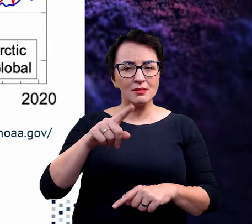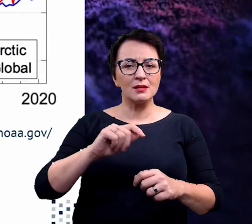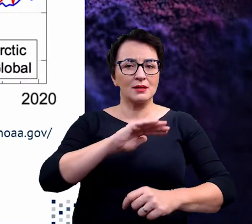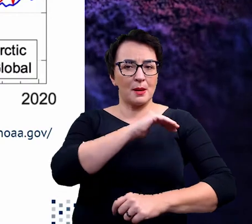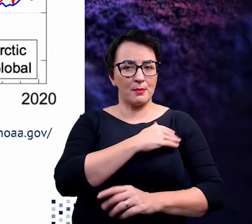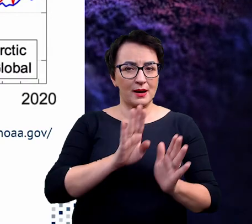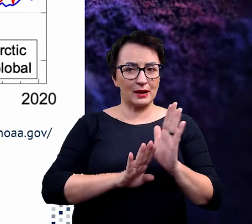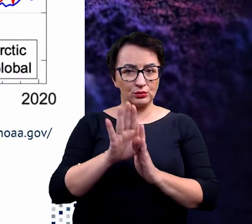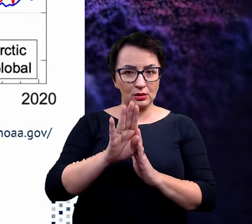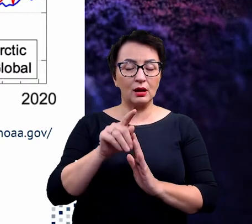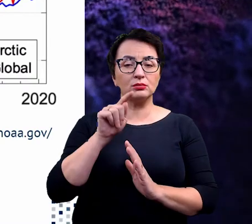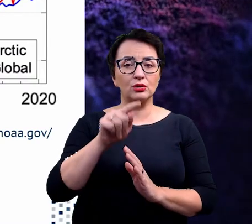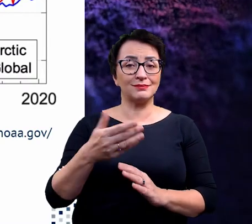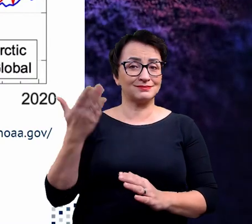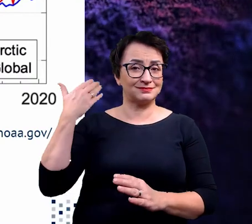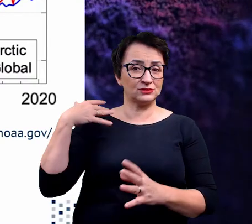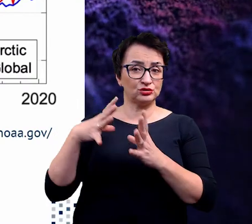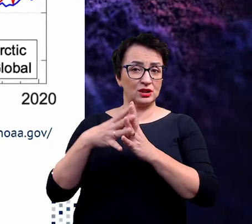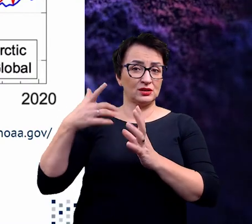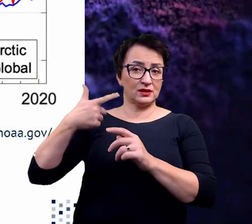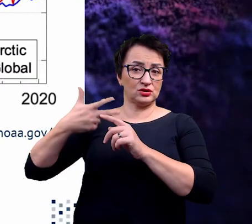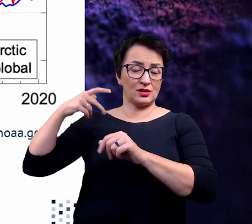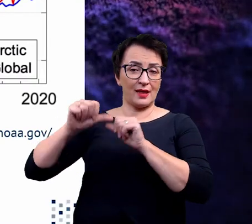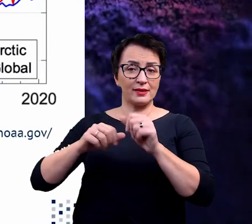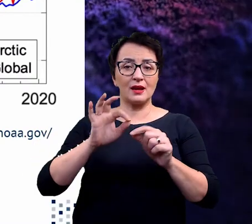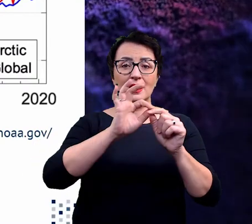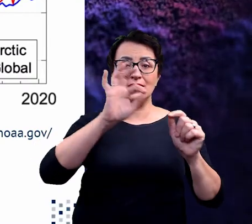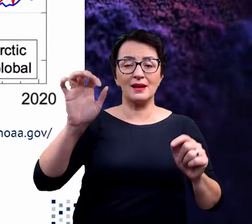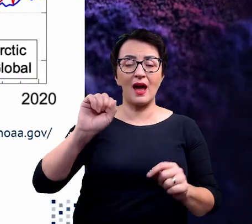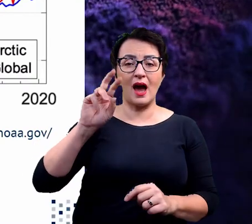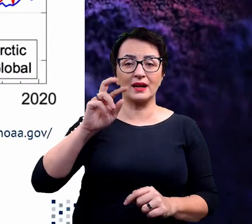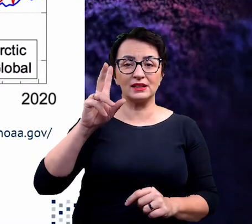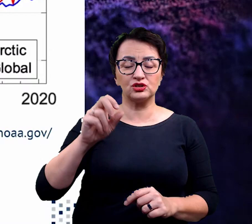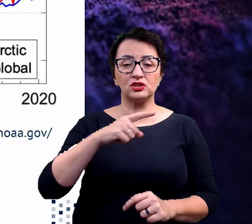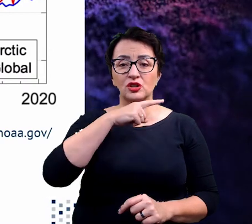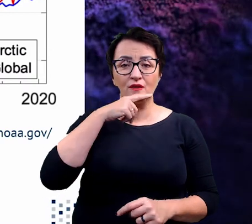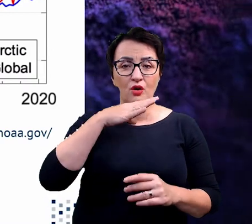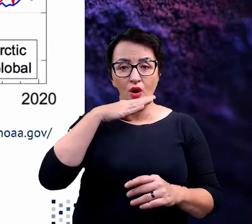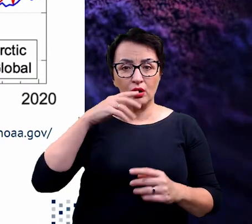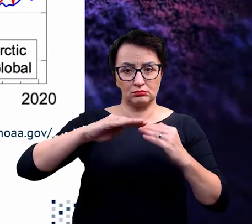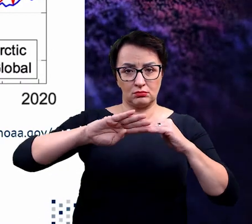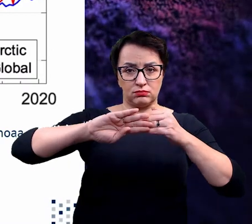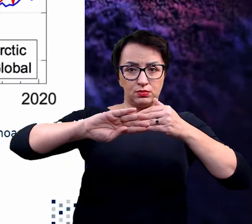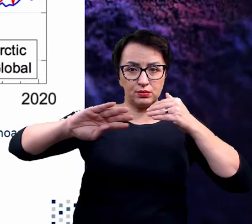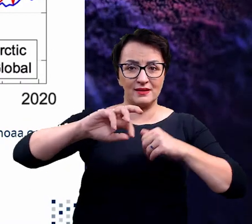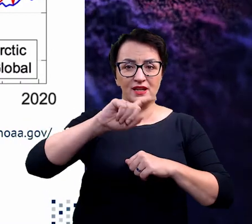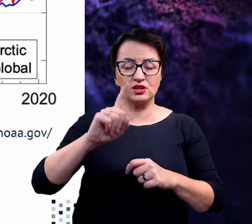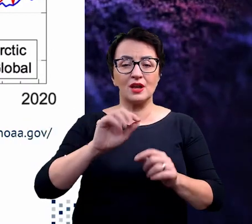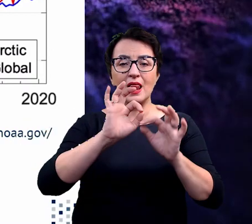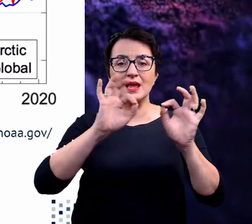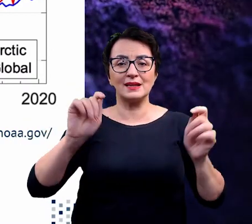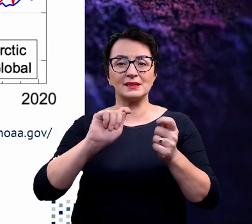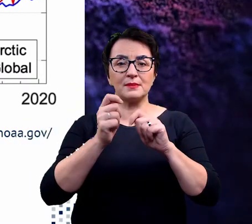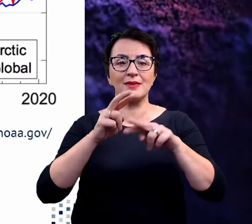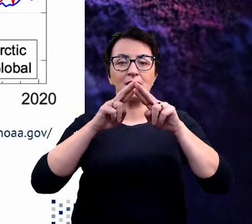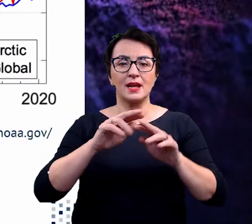zobaczymy, że w ostatnich dziesięcioleciach ta linia arktyczna, zaznaczona kolorem czerwonym, ona się wyraźnie oddzieliła od linii zmian dla pozostałej